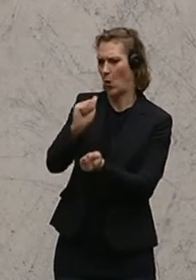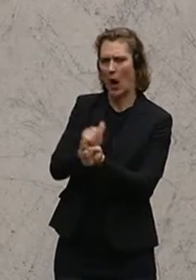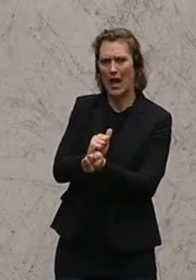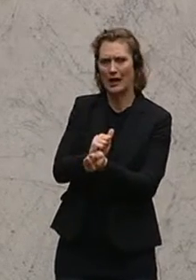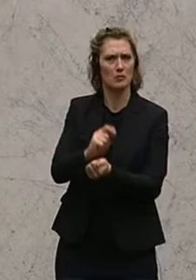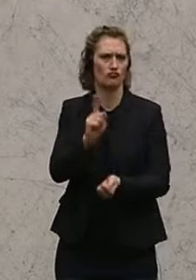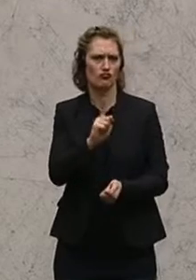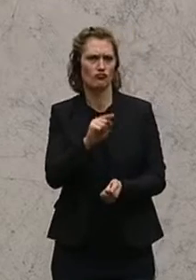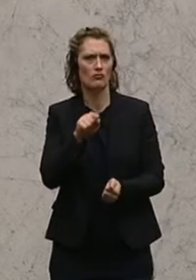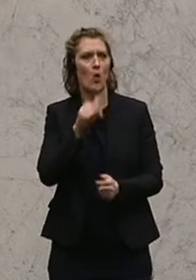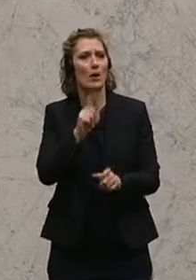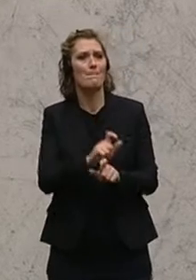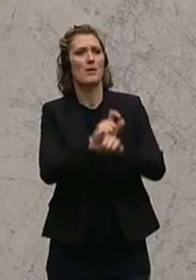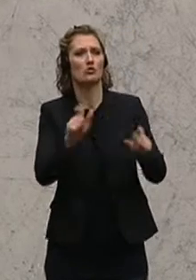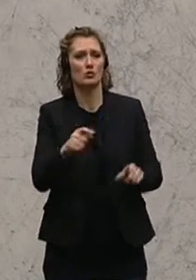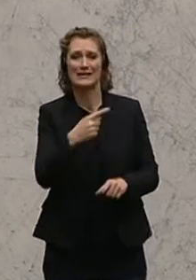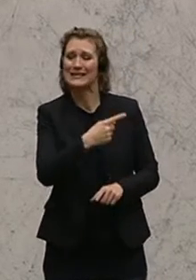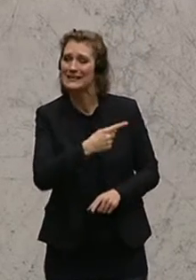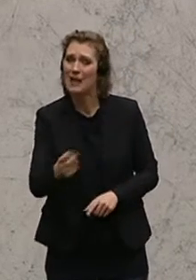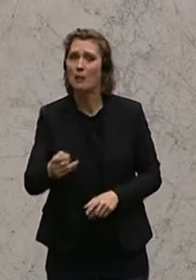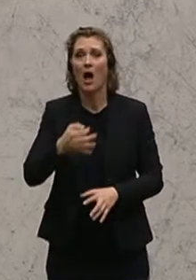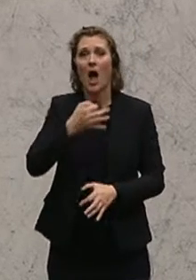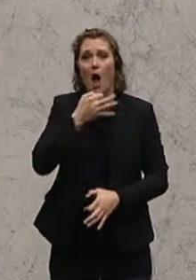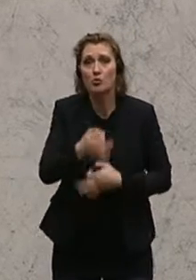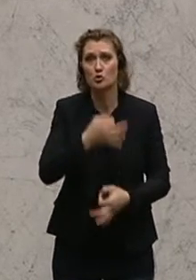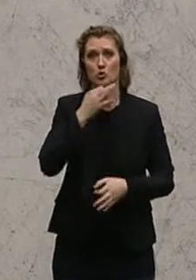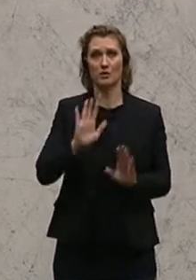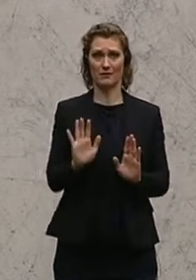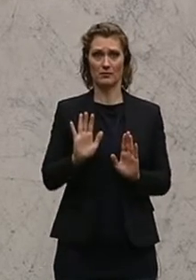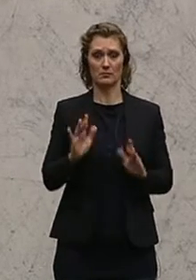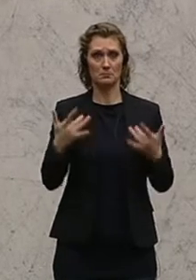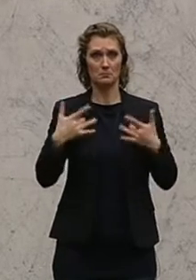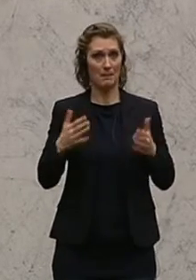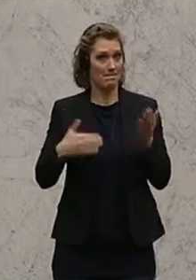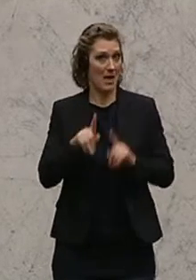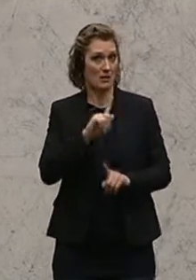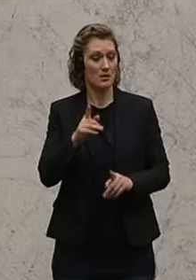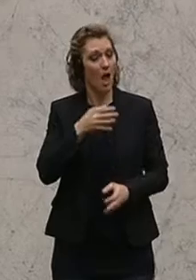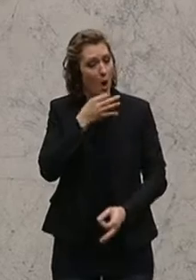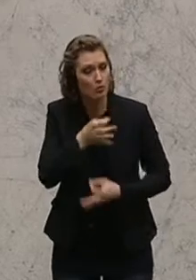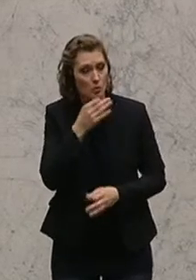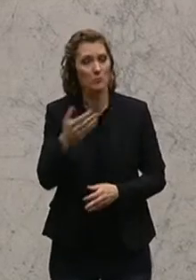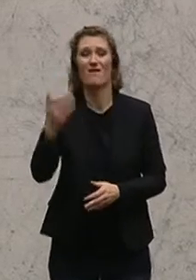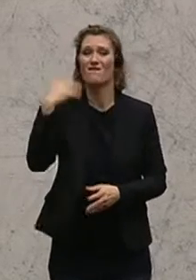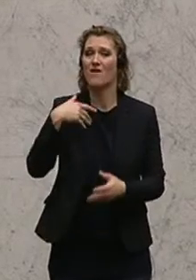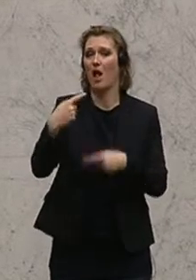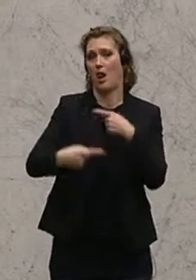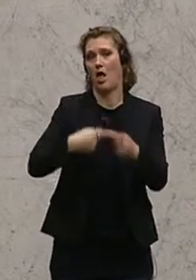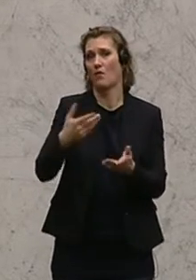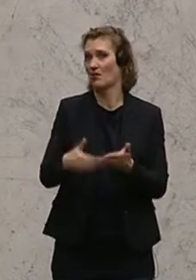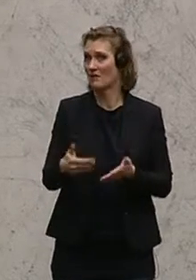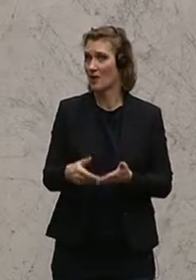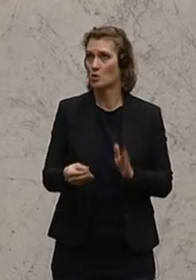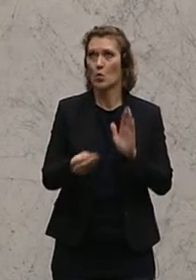heißt Auskunftspersonen, das sind keine Beschuldigten, geht es um Leute, die Auskunft geben sollen, was denn hier vor sich gegangen ist. Und wir haben